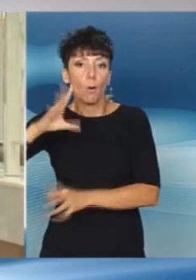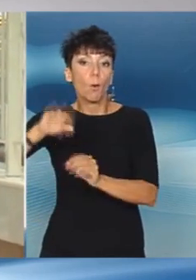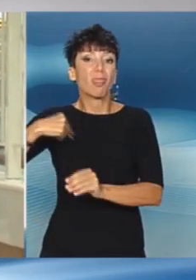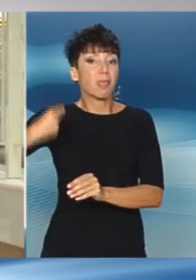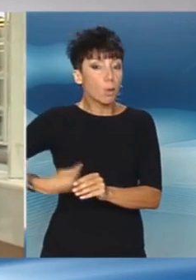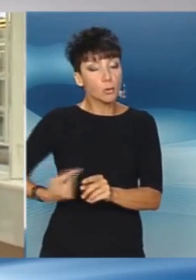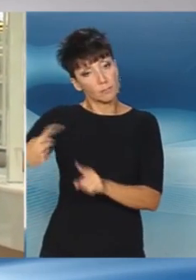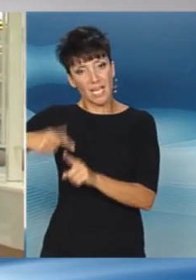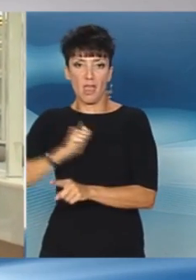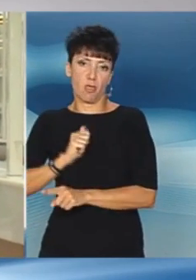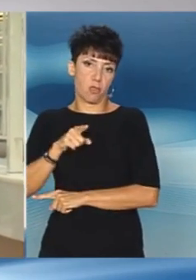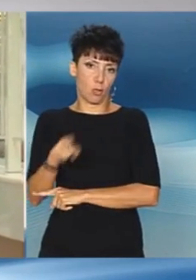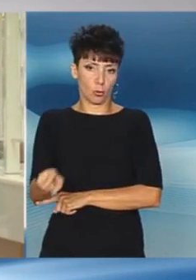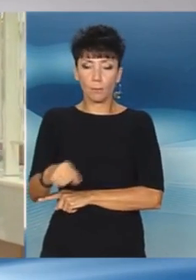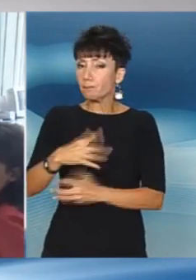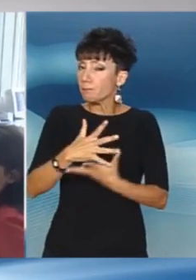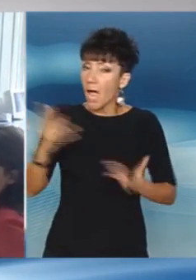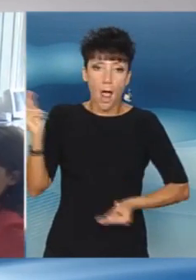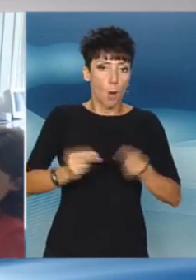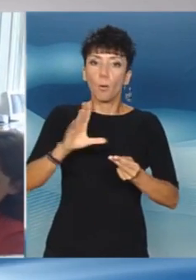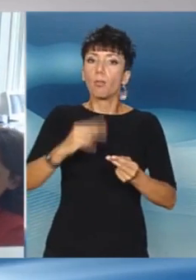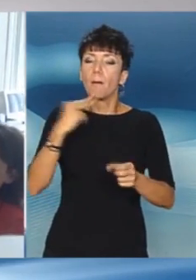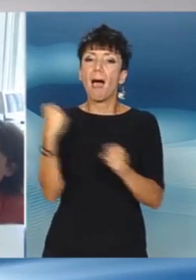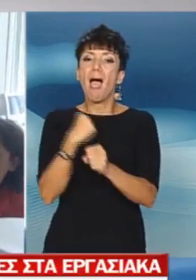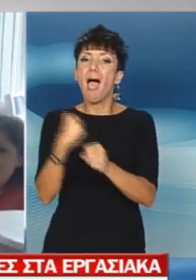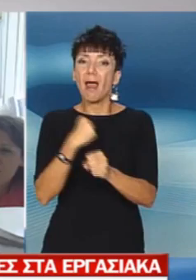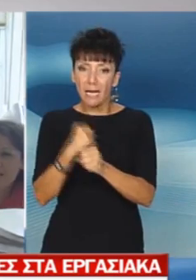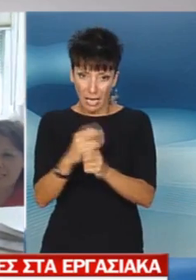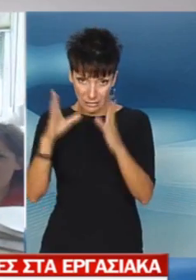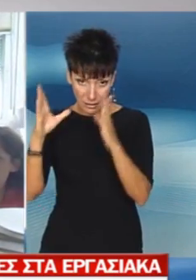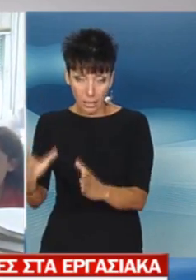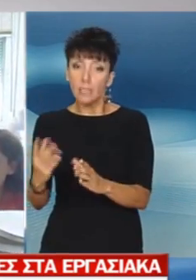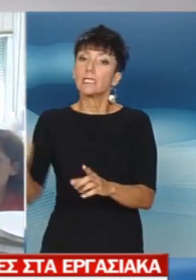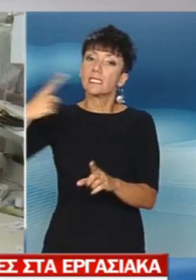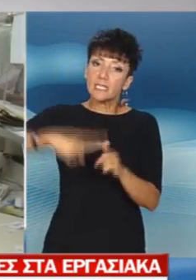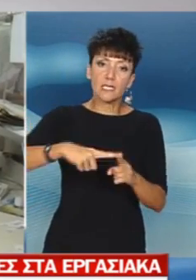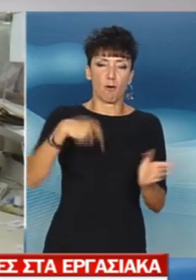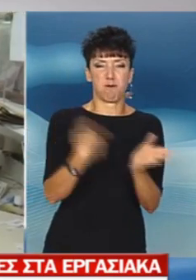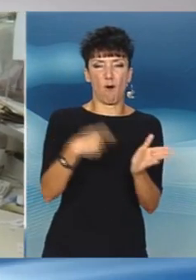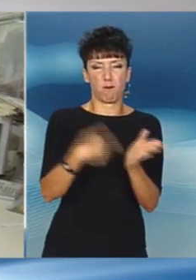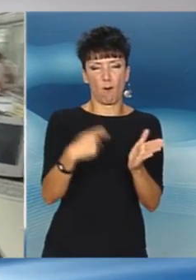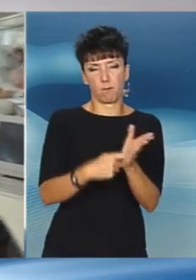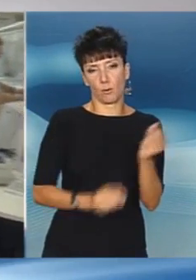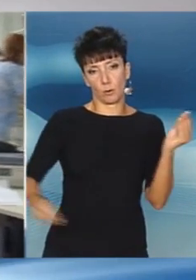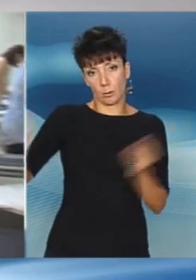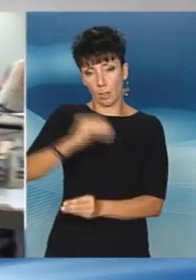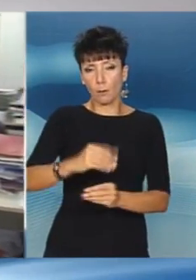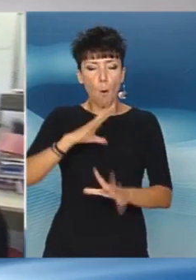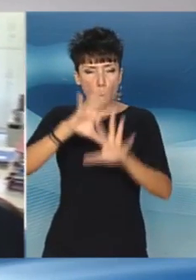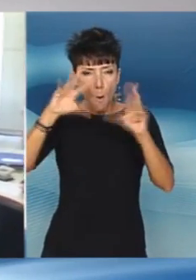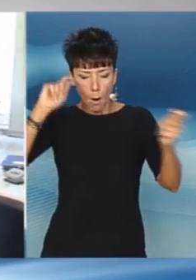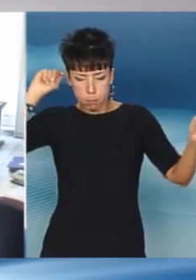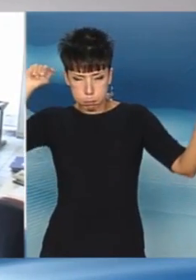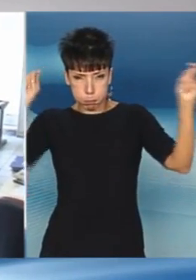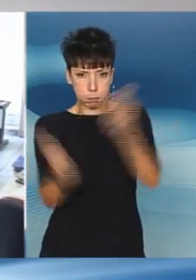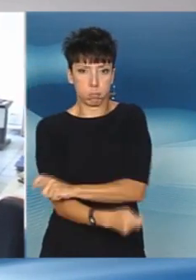Ανατροπές μόνιμου χαρακτήρα στις εργασιακές σχέσεις και το ασφαλιστικό όλων των εργαζομένων επιφυλάσσει το μεσοπρόθεσμο που αλλάζει ριζικά τα δεδομένα στο